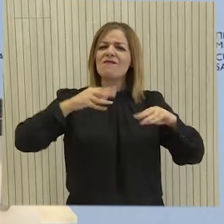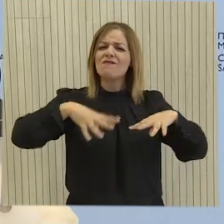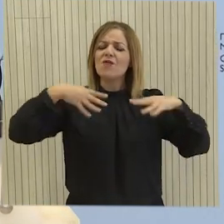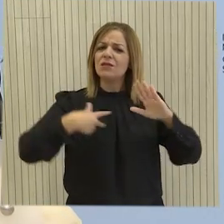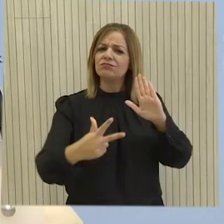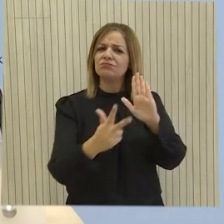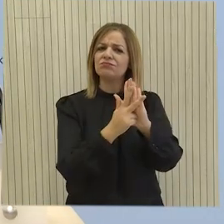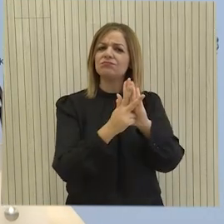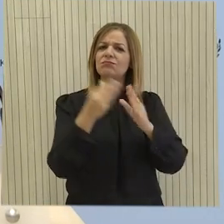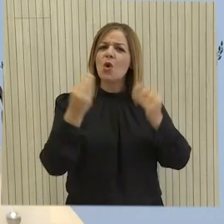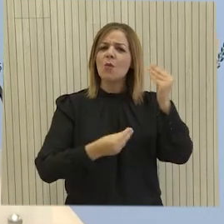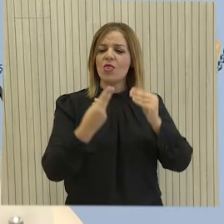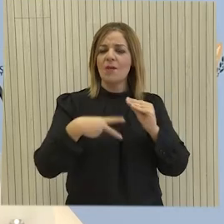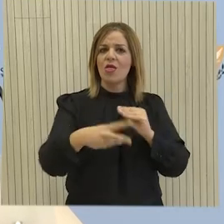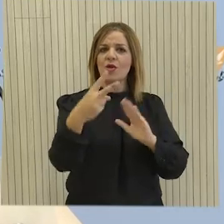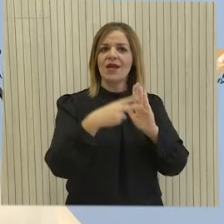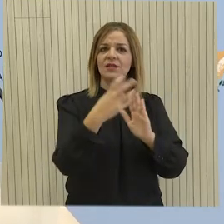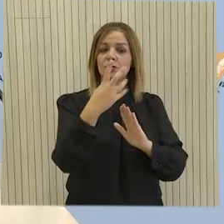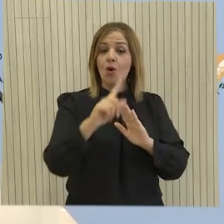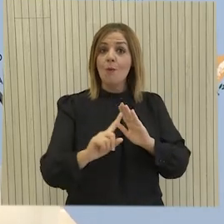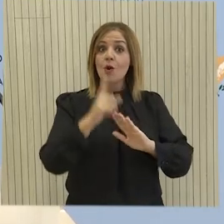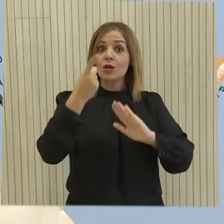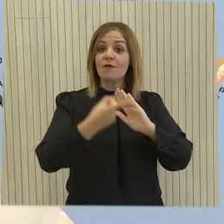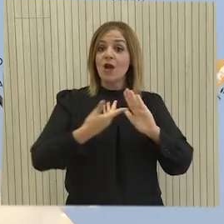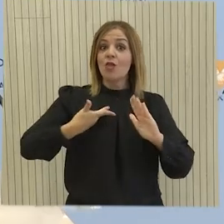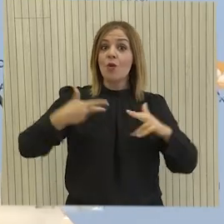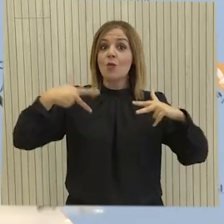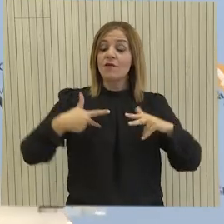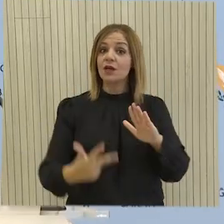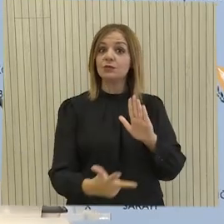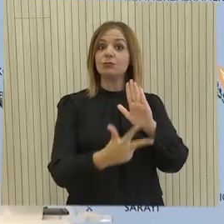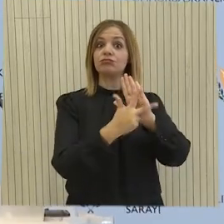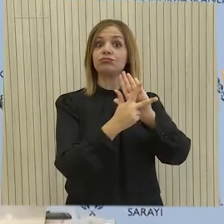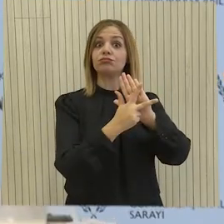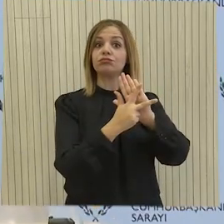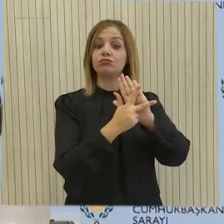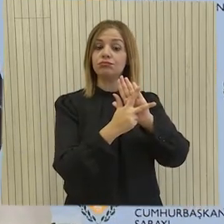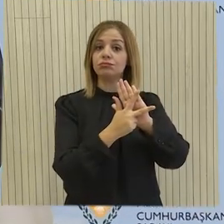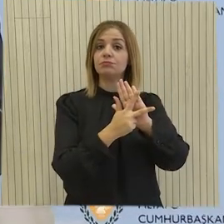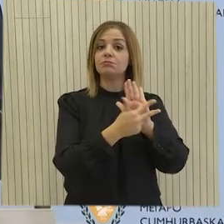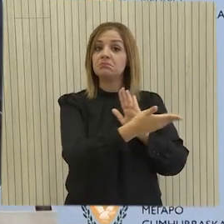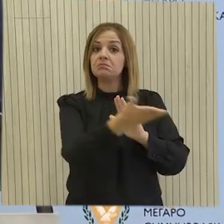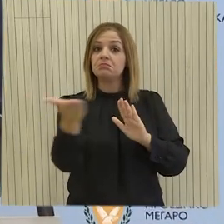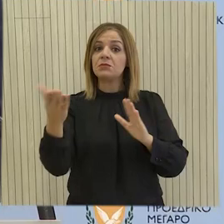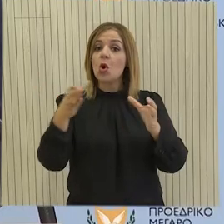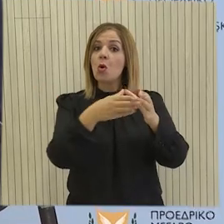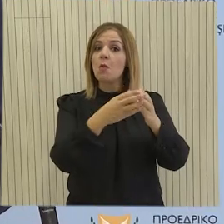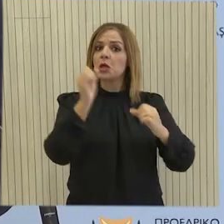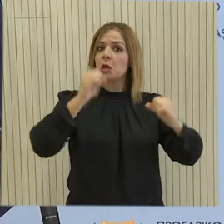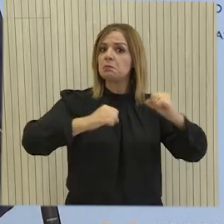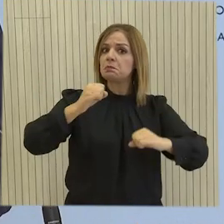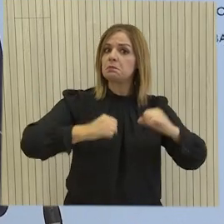προϋπολογισμού για το έτος 2024 του πρώτου κρατικού προϋπολογισμού της παρούσας διακυβέρνησης. Η ευρεία πολιτική συνένεση που